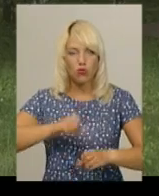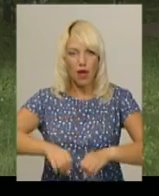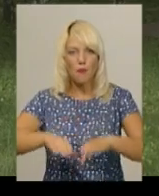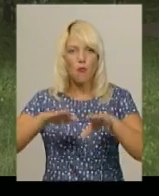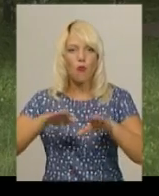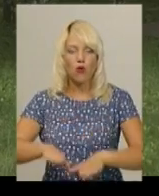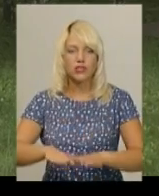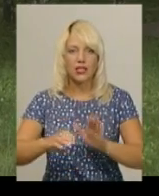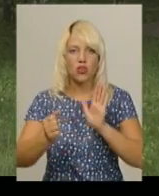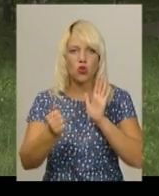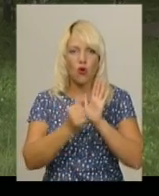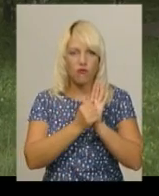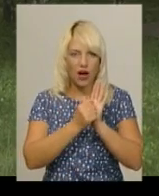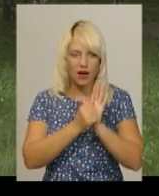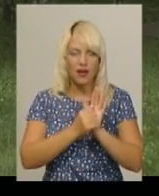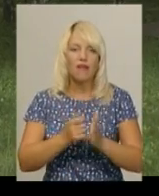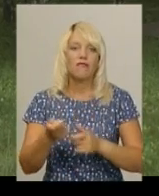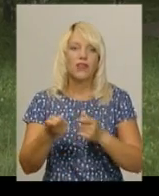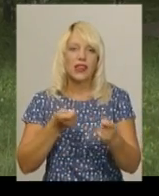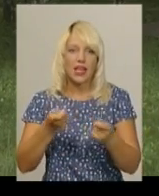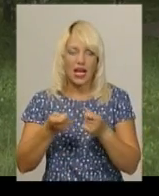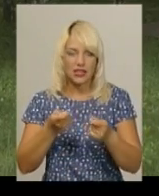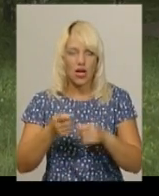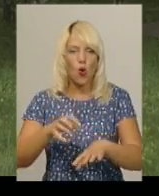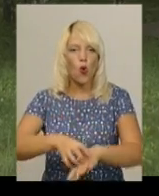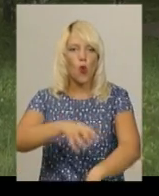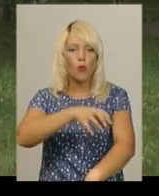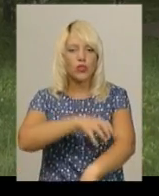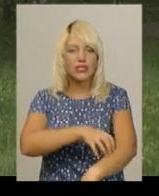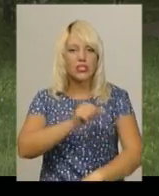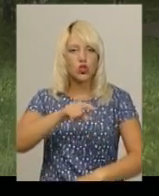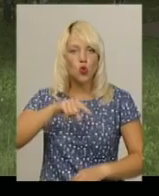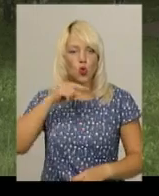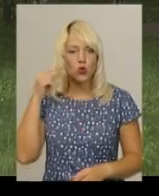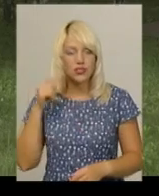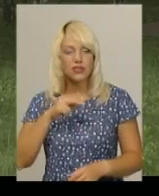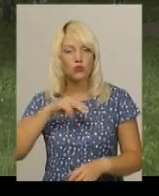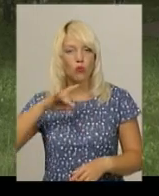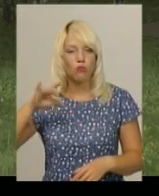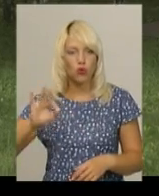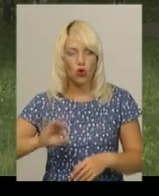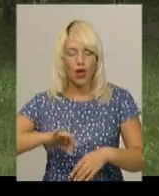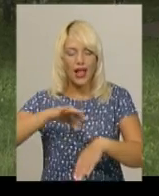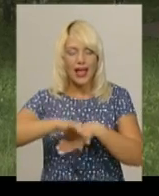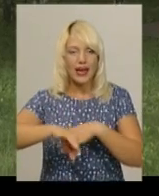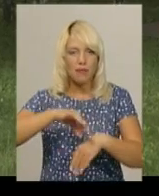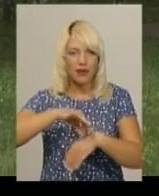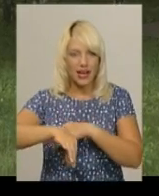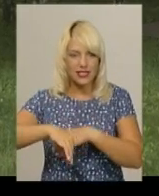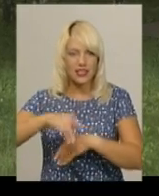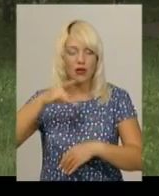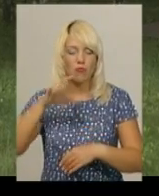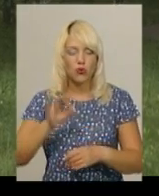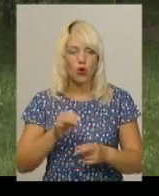влади комуністичної російської про репресії, про